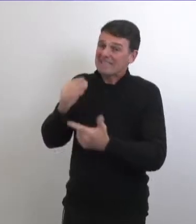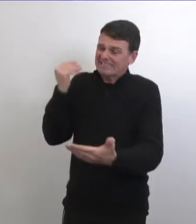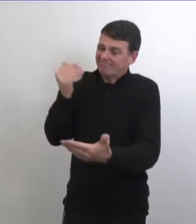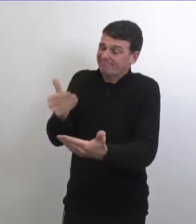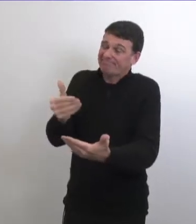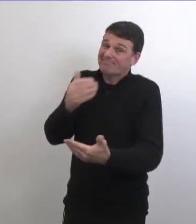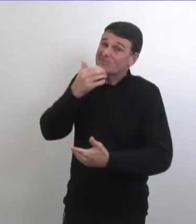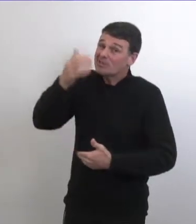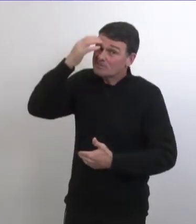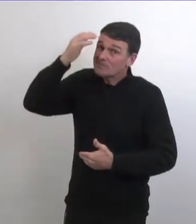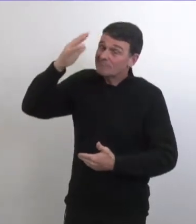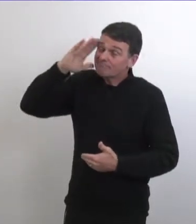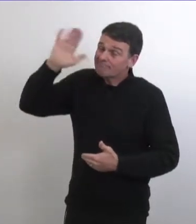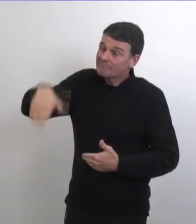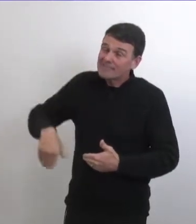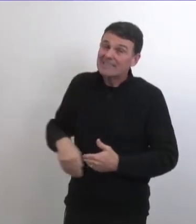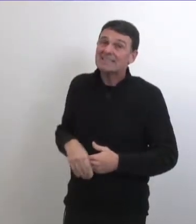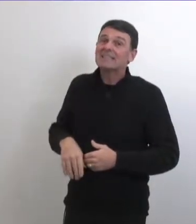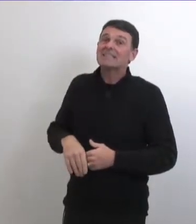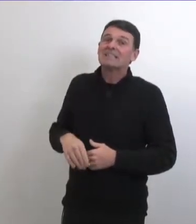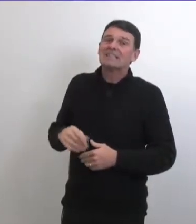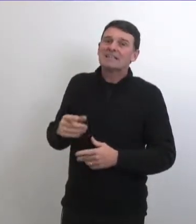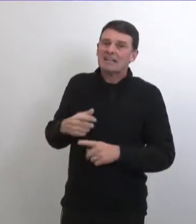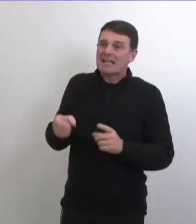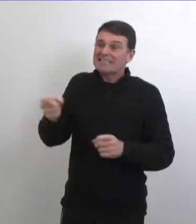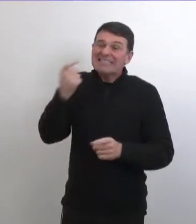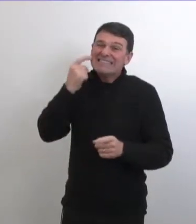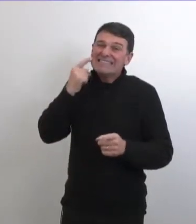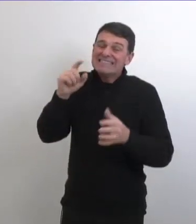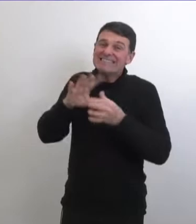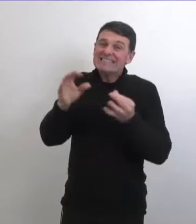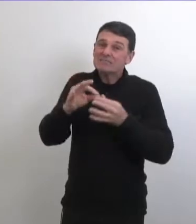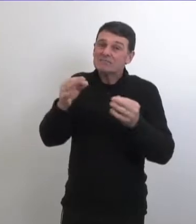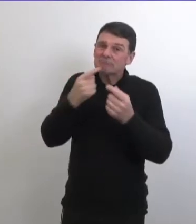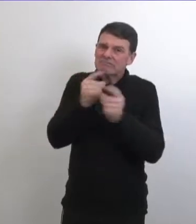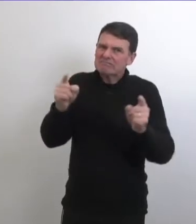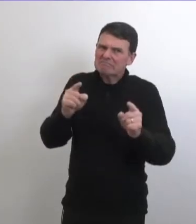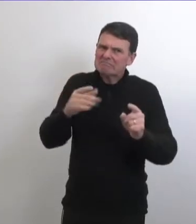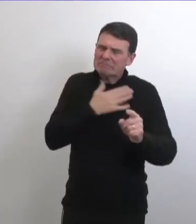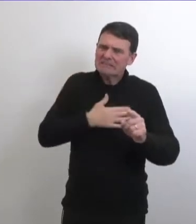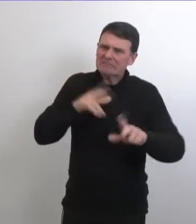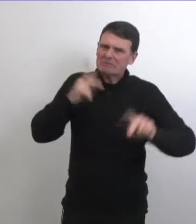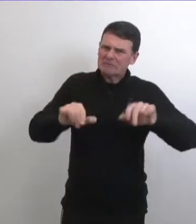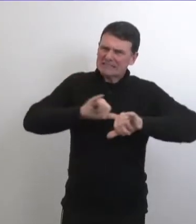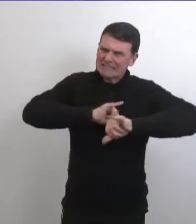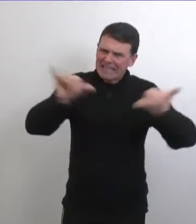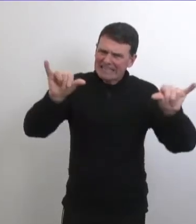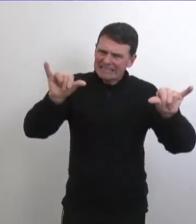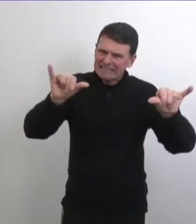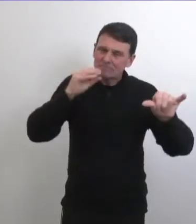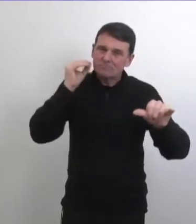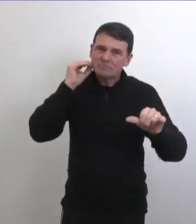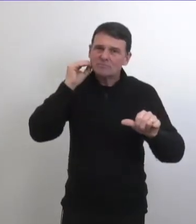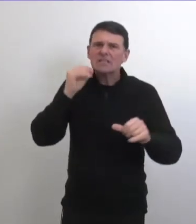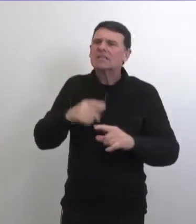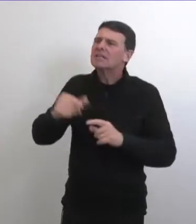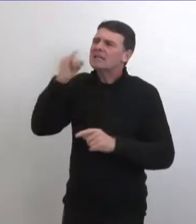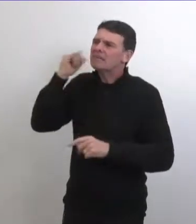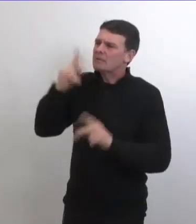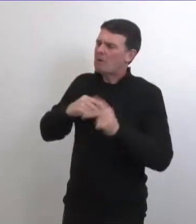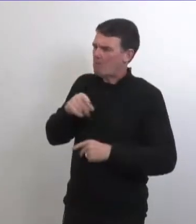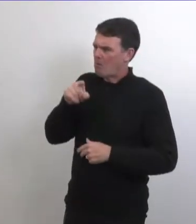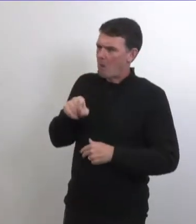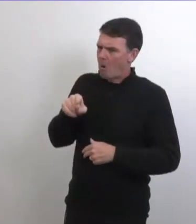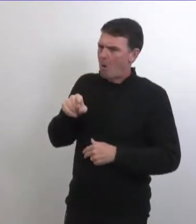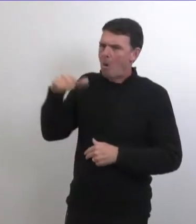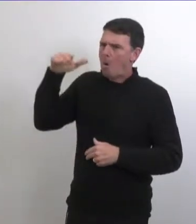alors ça approche de noël vous en avez parlé dans votre commentaire d